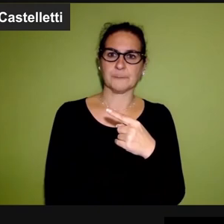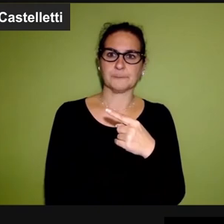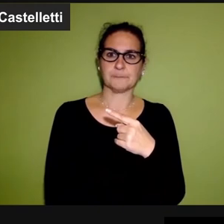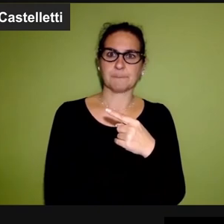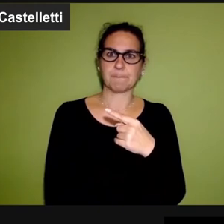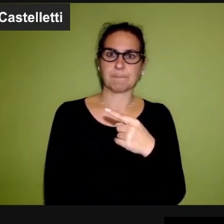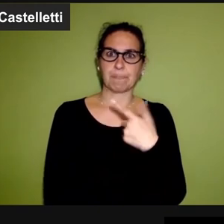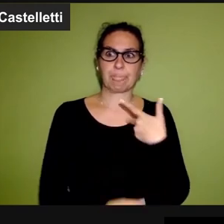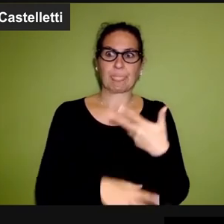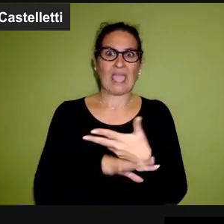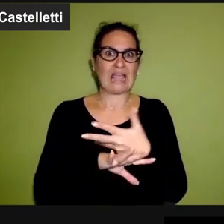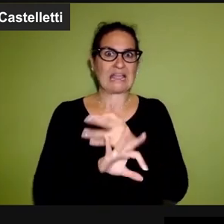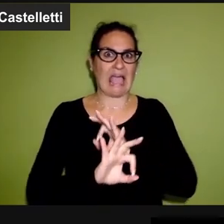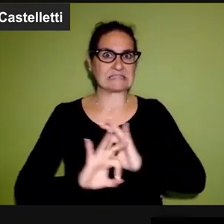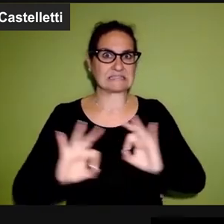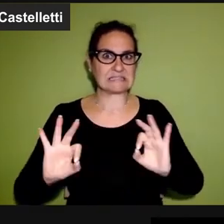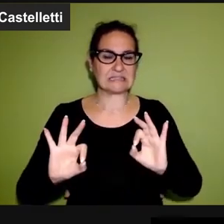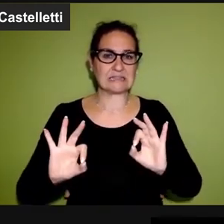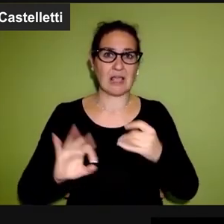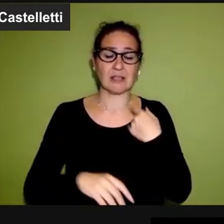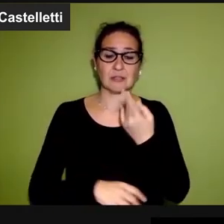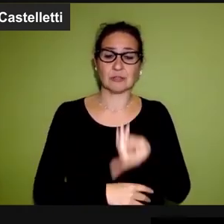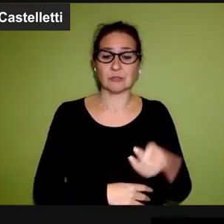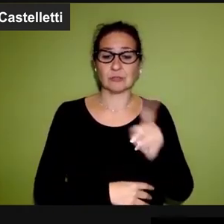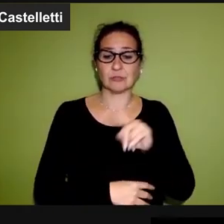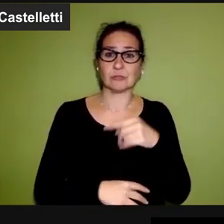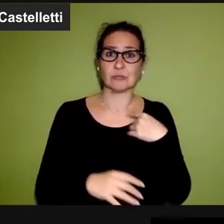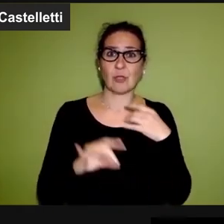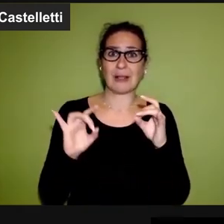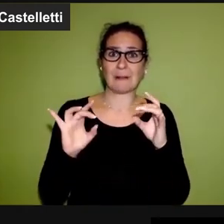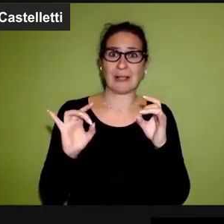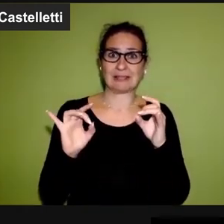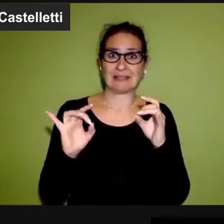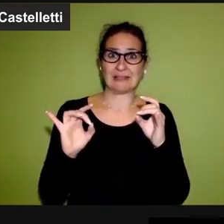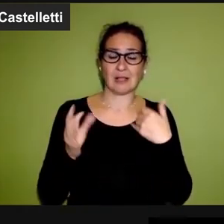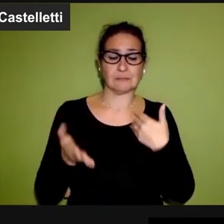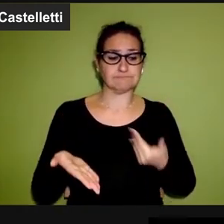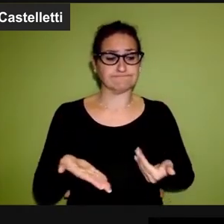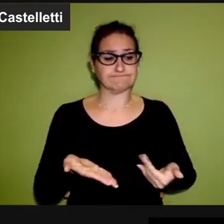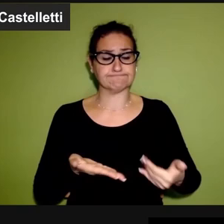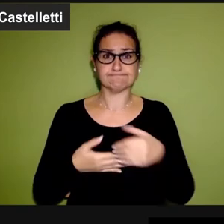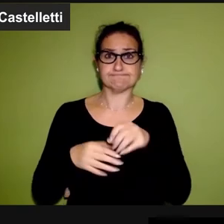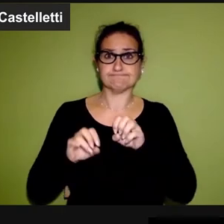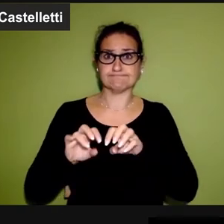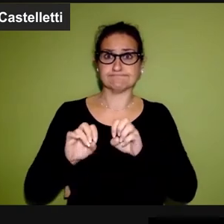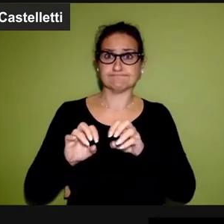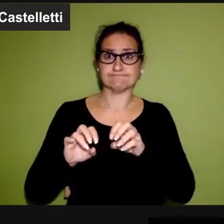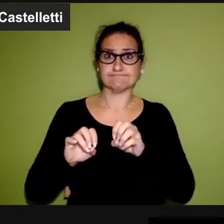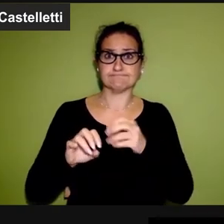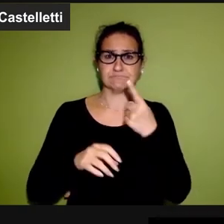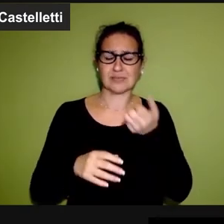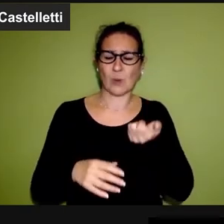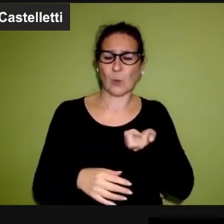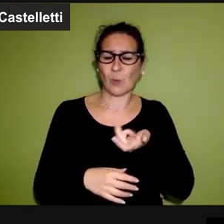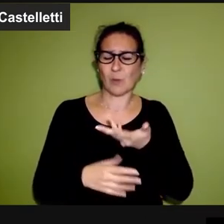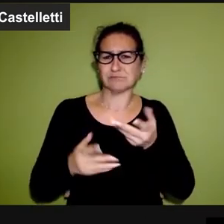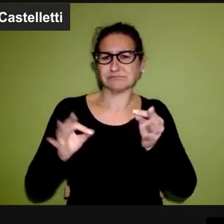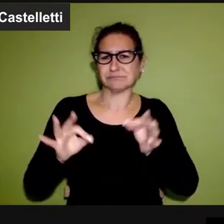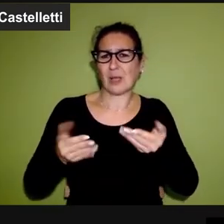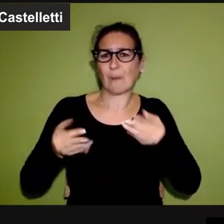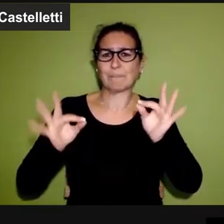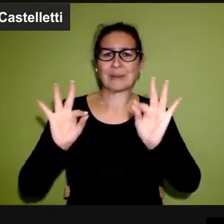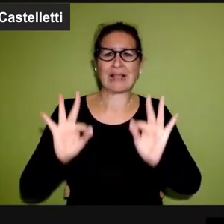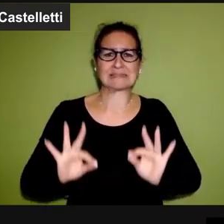alla castità, eccetera, la mattina dopo la nettezza urbana aveva raccolto non so quante